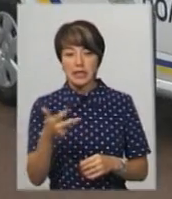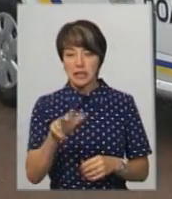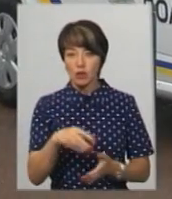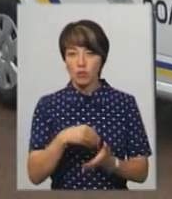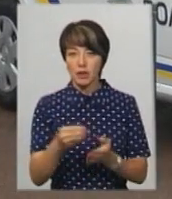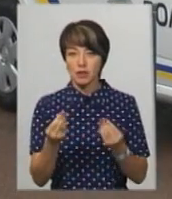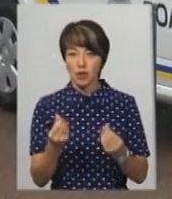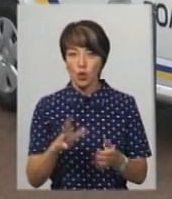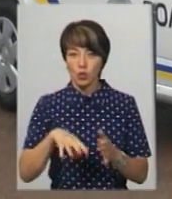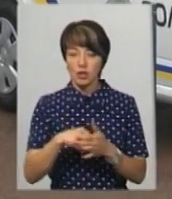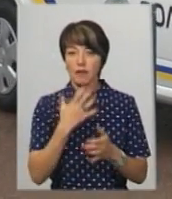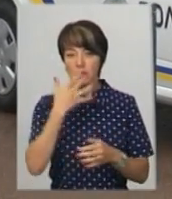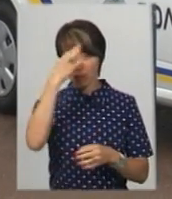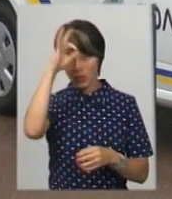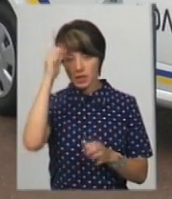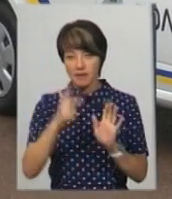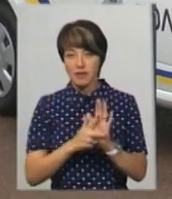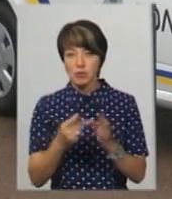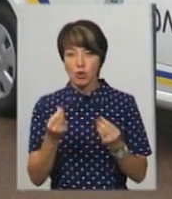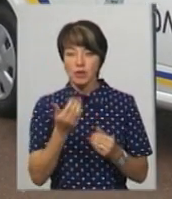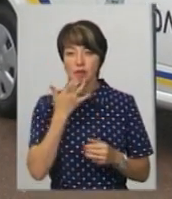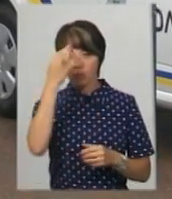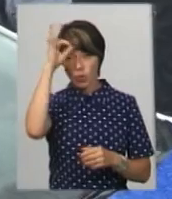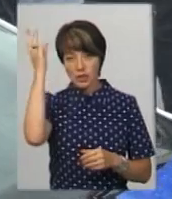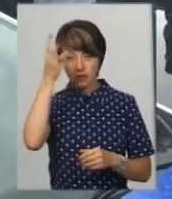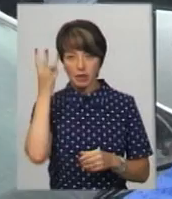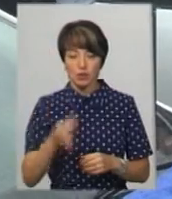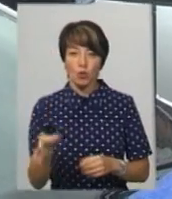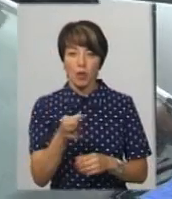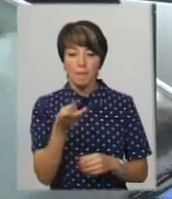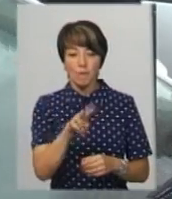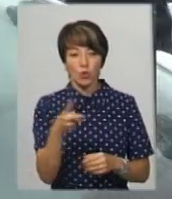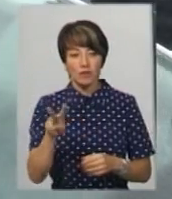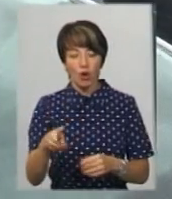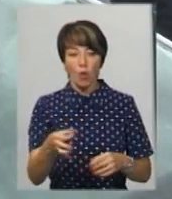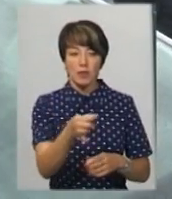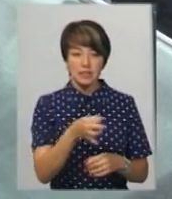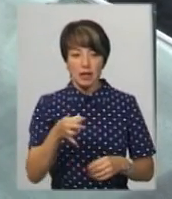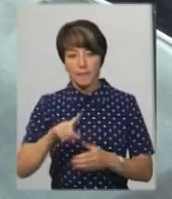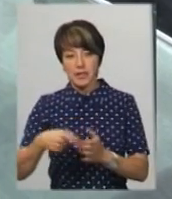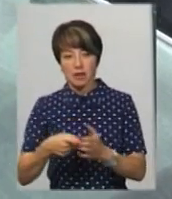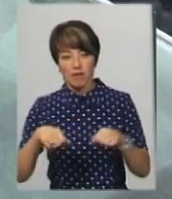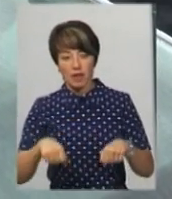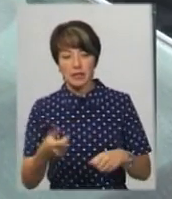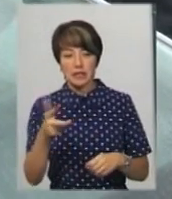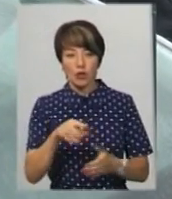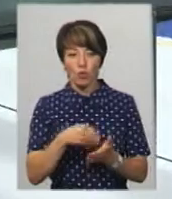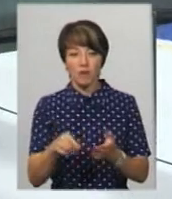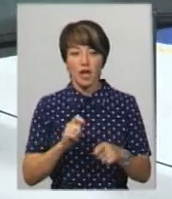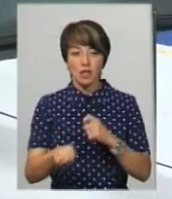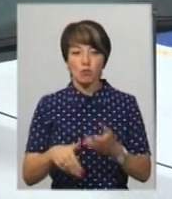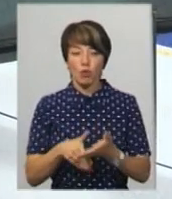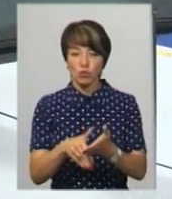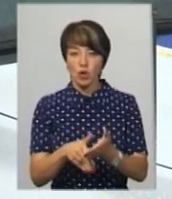купили за гроші Нацполіції України, вісім за гроші Нацполіції Хмельницької області, по дві придбали обласна та хмельницька міська влада, три купив спонсор.